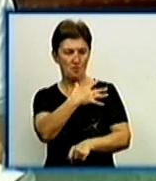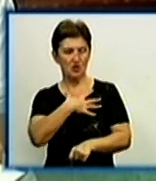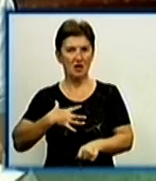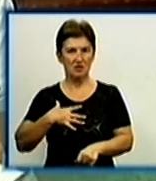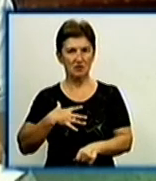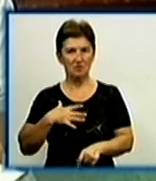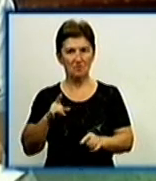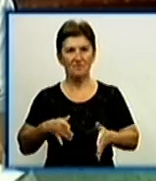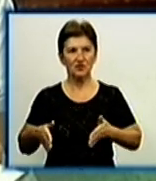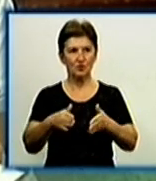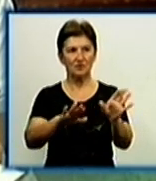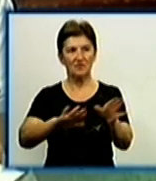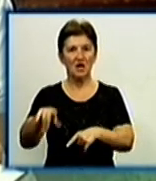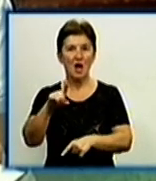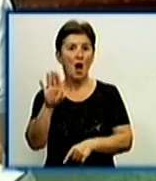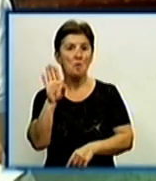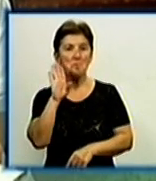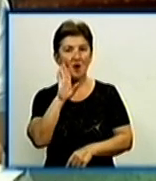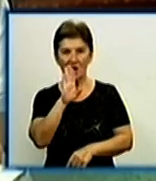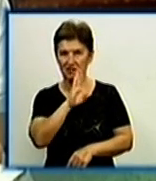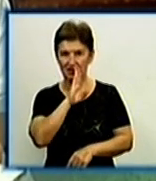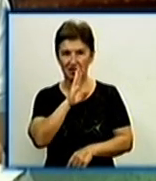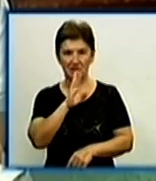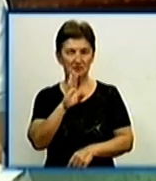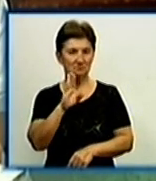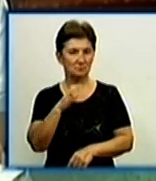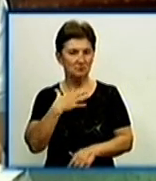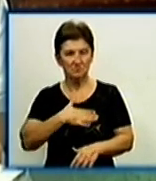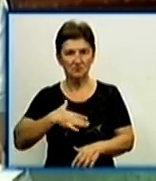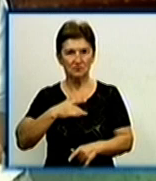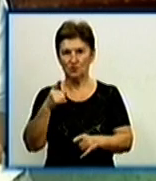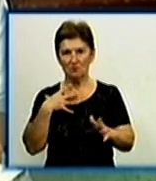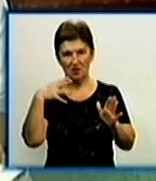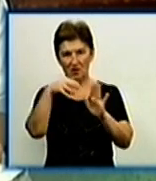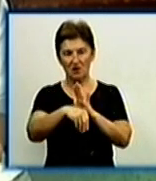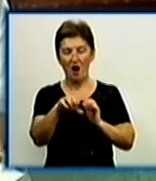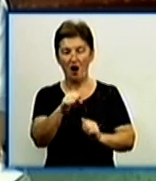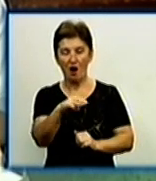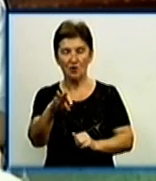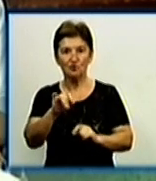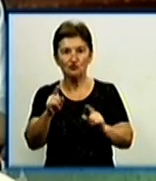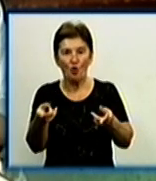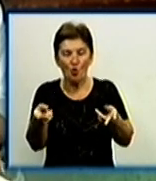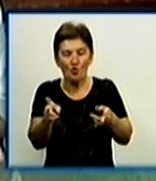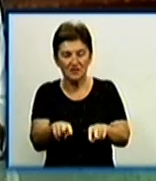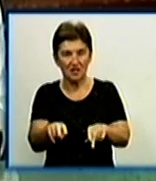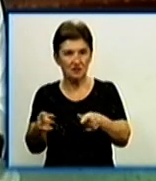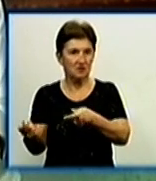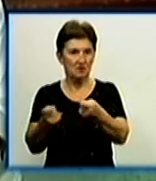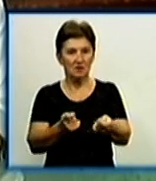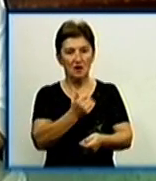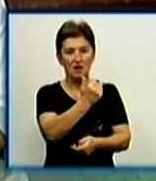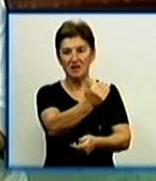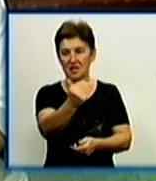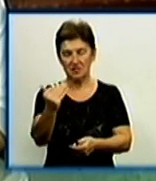В Кіровограді матері військових не ймуть віри, що їхні діти загинули в АТО. Батьки не вірять, що останки, які привезли зі Сходу, належать їхнім